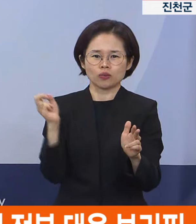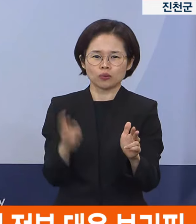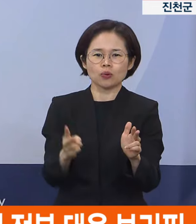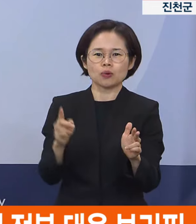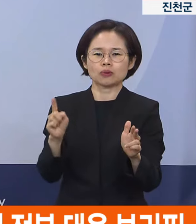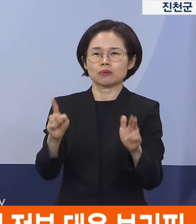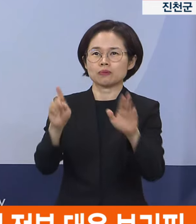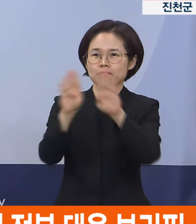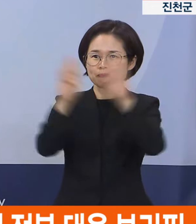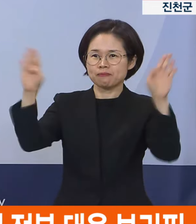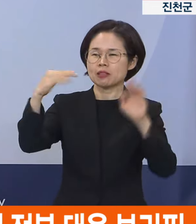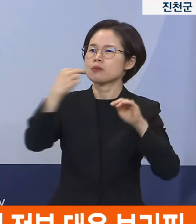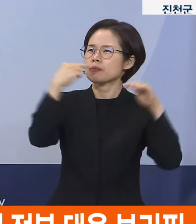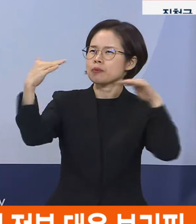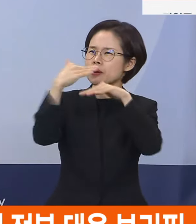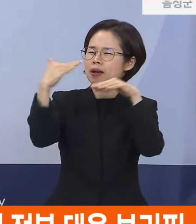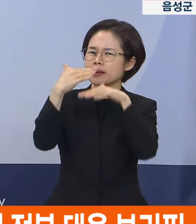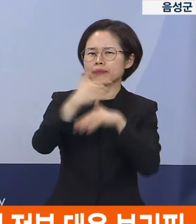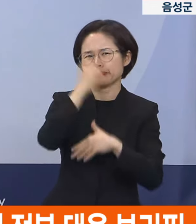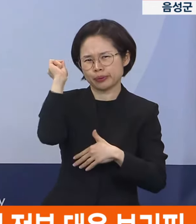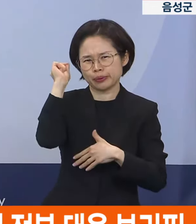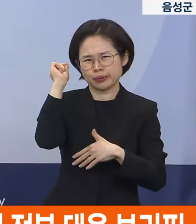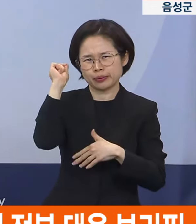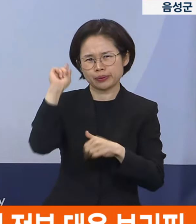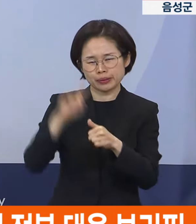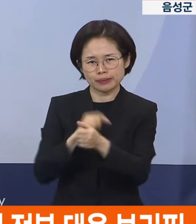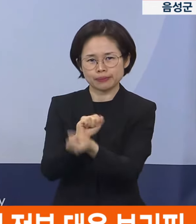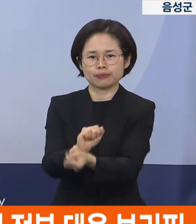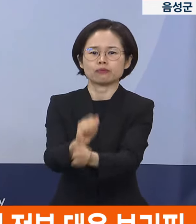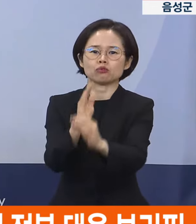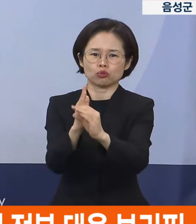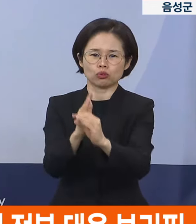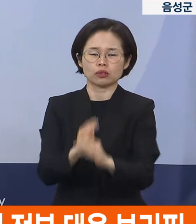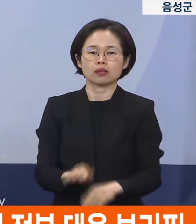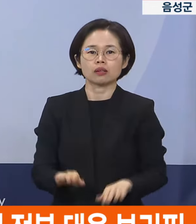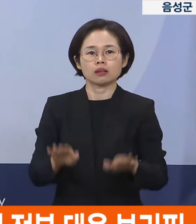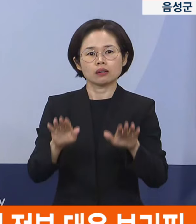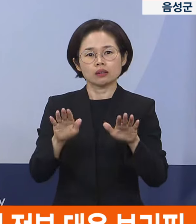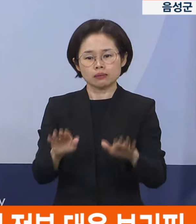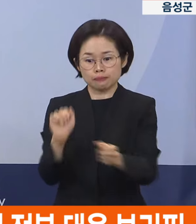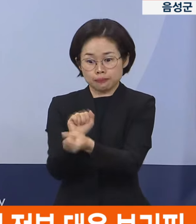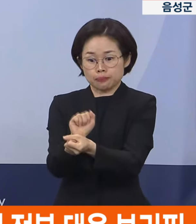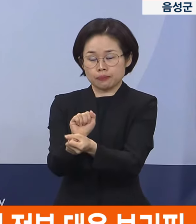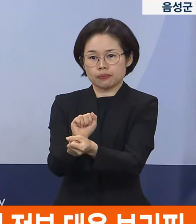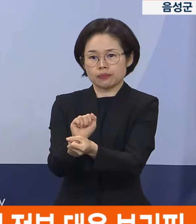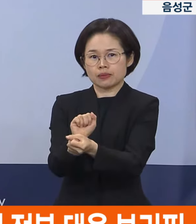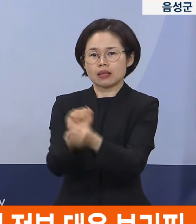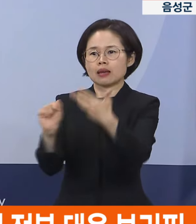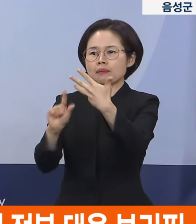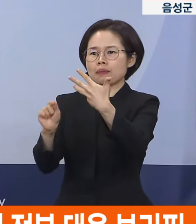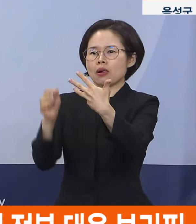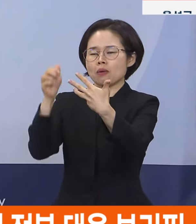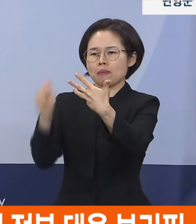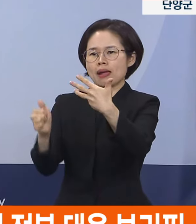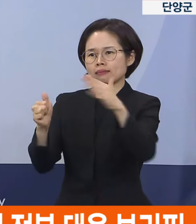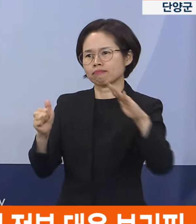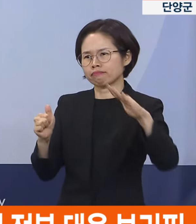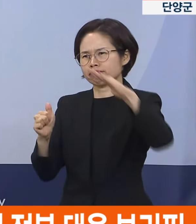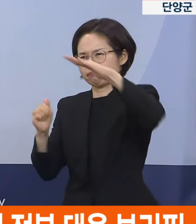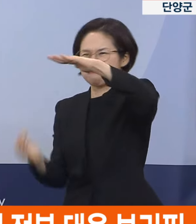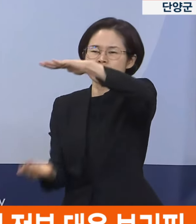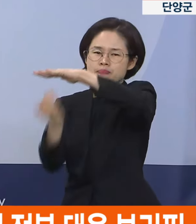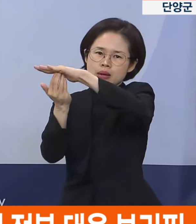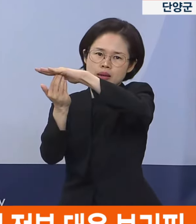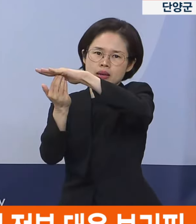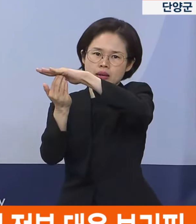작용했습니다. 이러한 특징을 가진 올해 여름철 유행은 8월 말 정점에 도달할 것으로 보이고